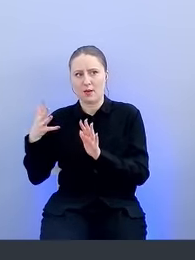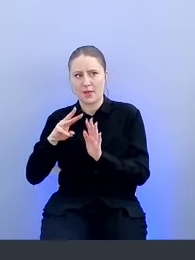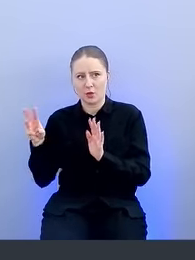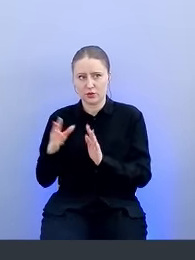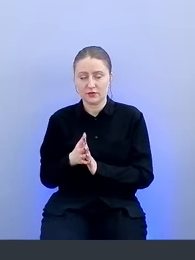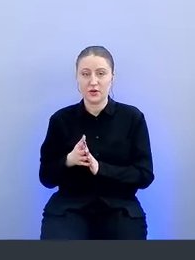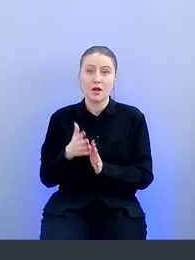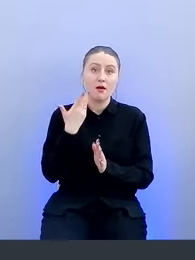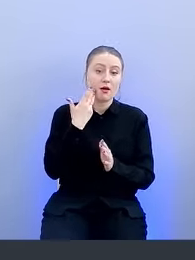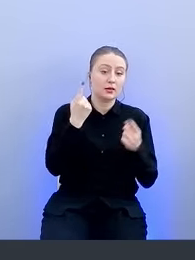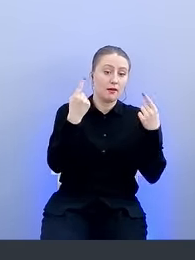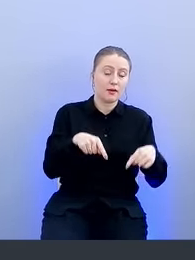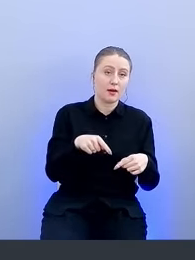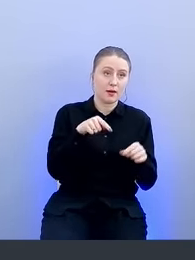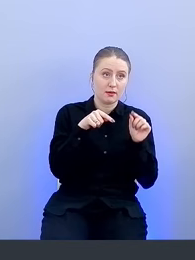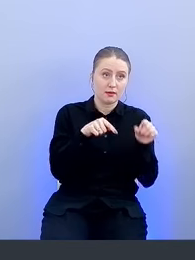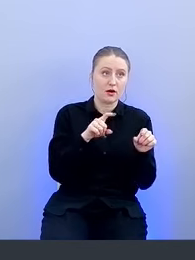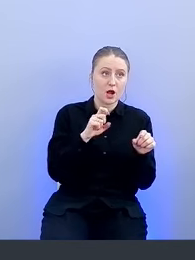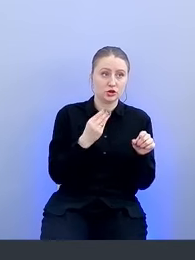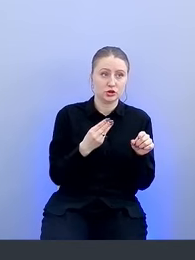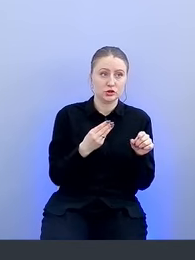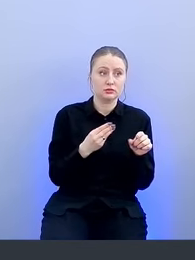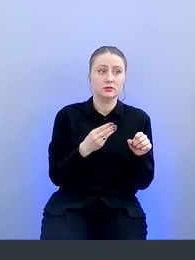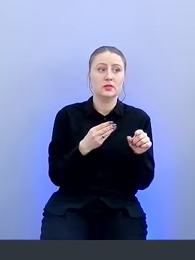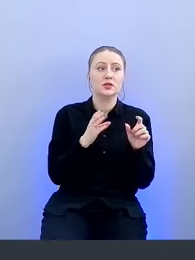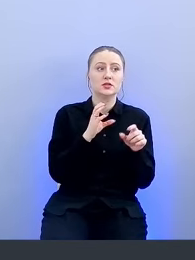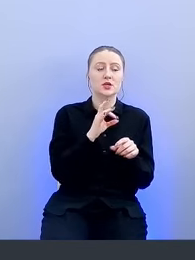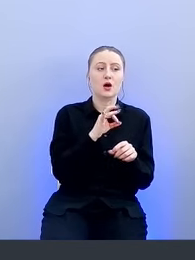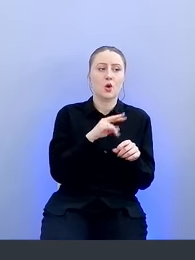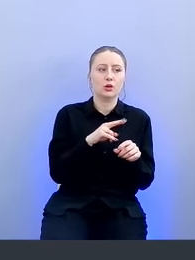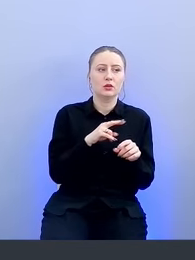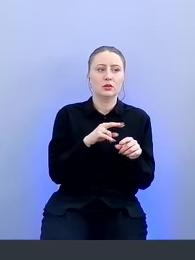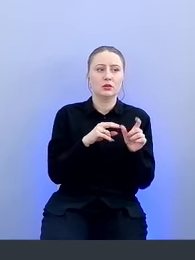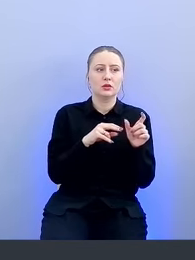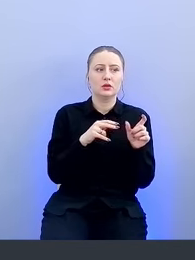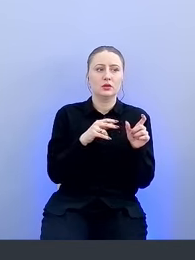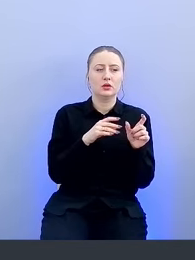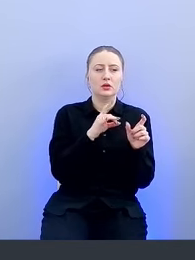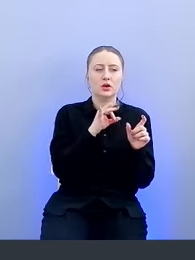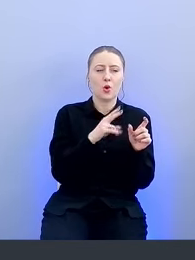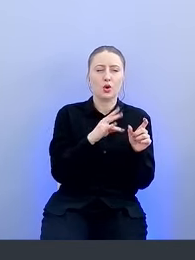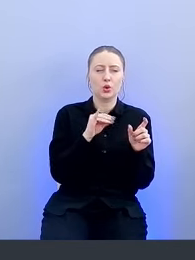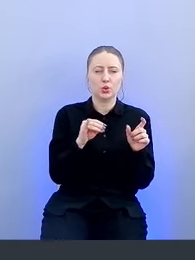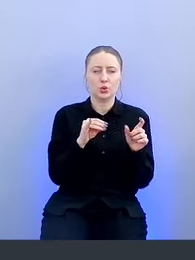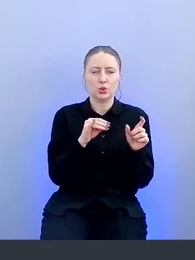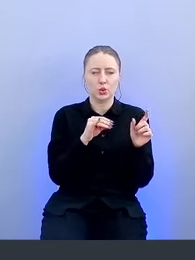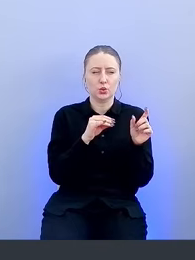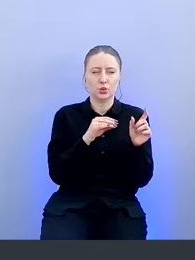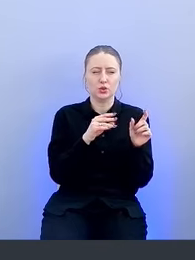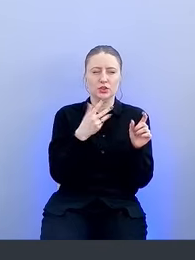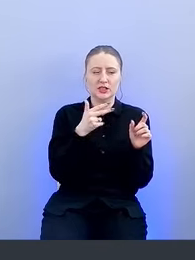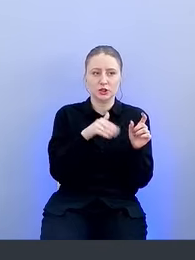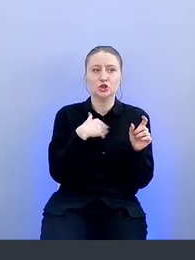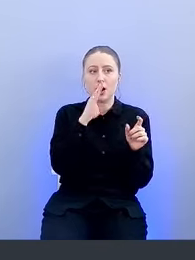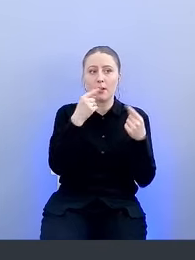При кряке не соленых хэшей с рулом рок-ю-30 тысяч в одной из последних утечек из 2 миллионов нам